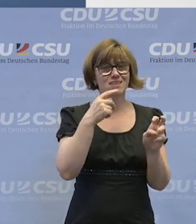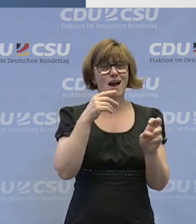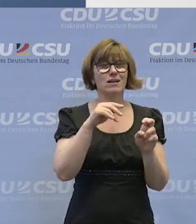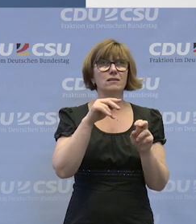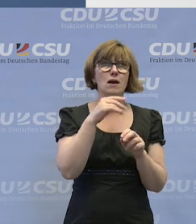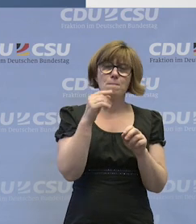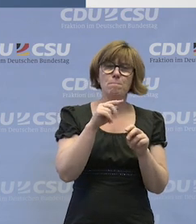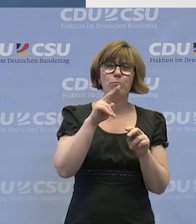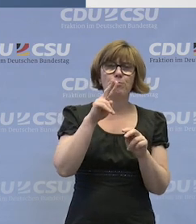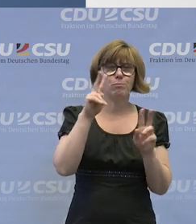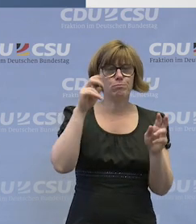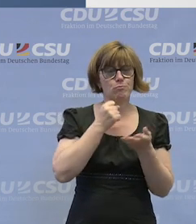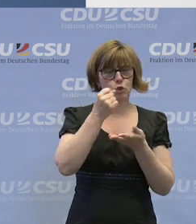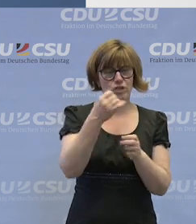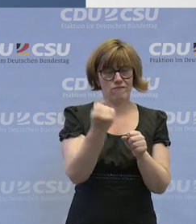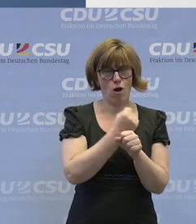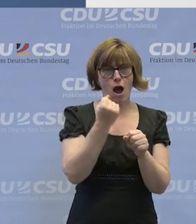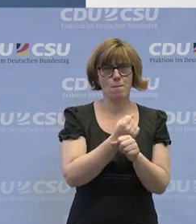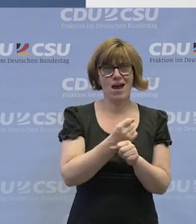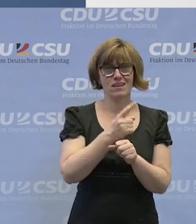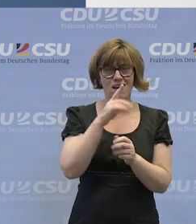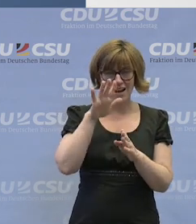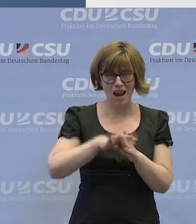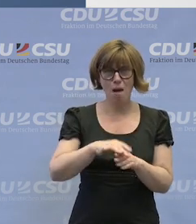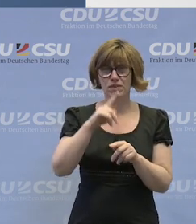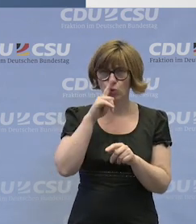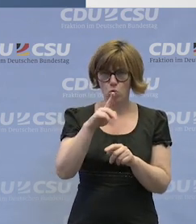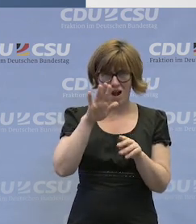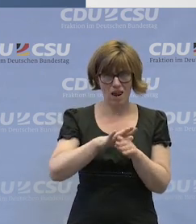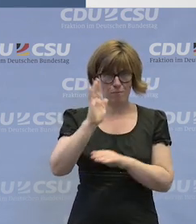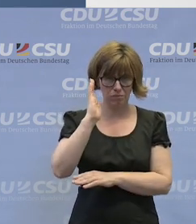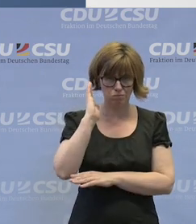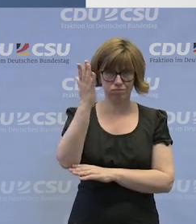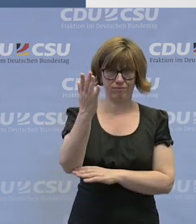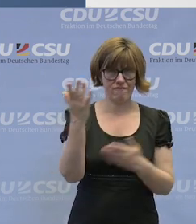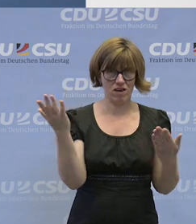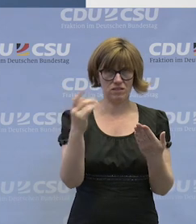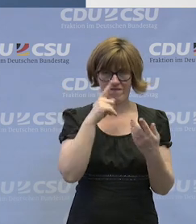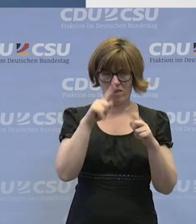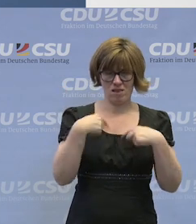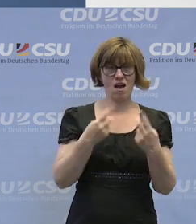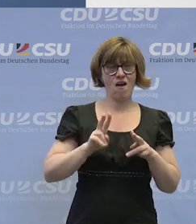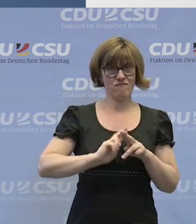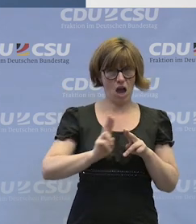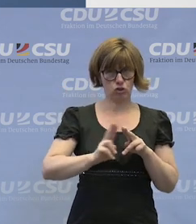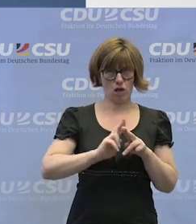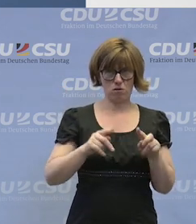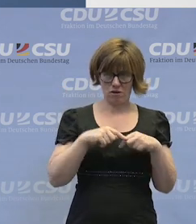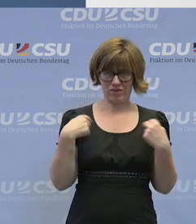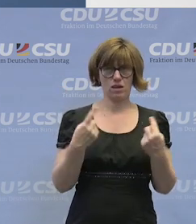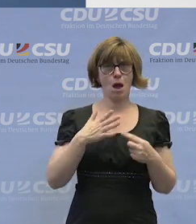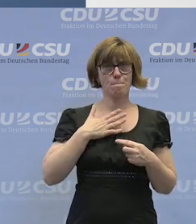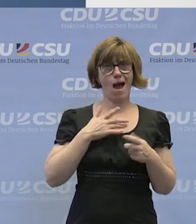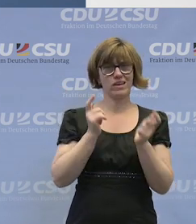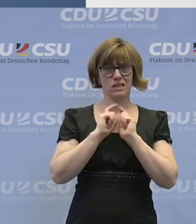Budget für Arbeit tatsächlich nur dann gelingt und erfolgreich ist, wenn es uns Werkstätten, und da nehme ich hier